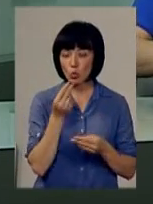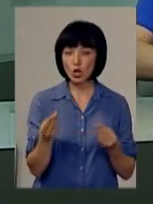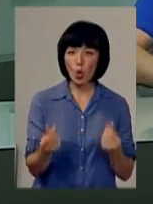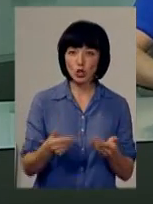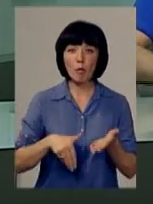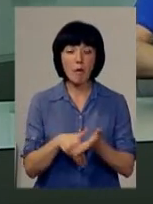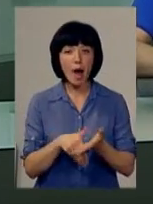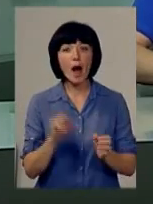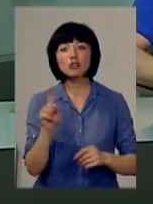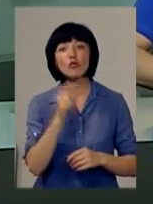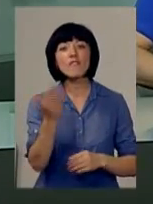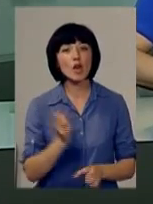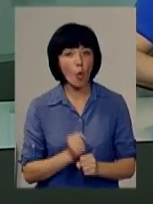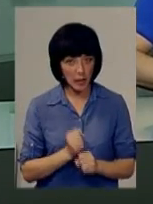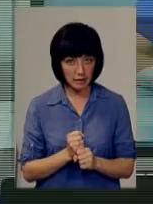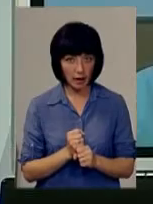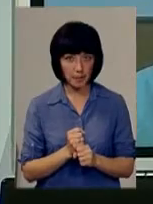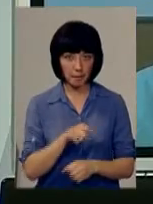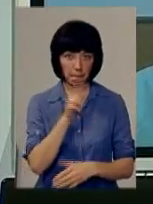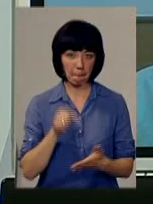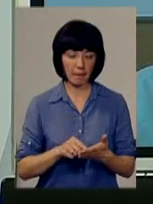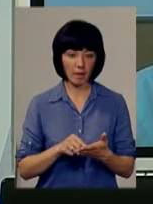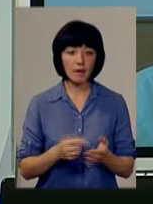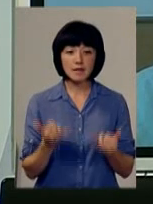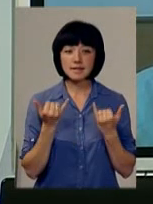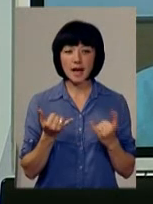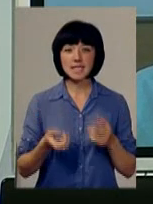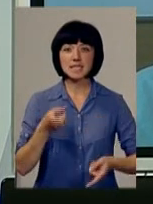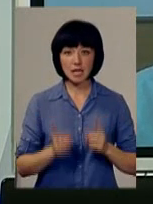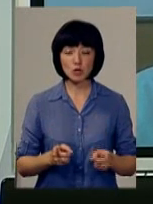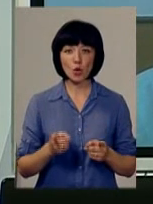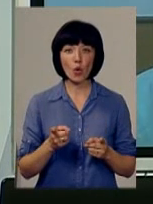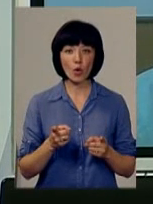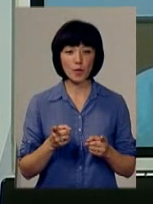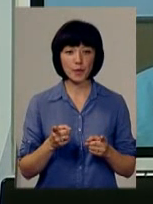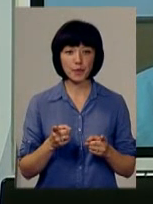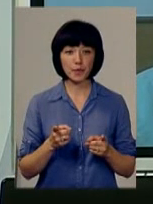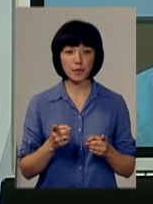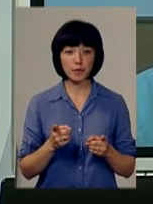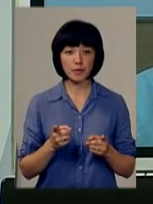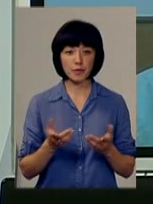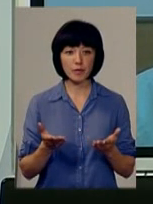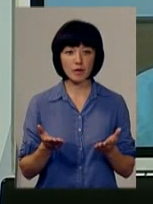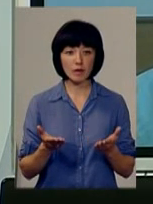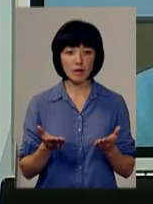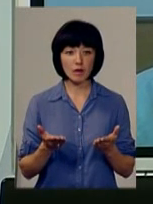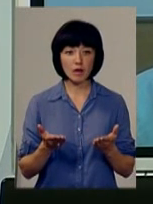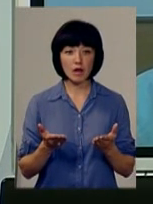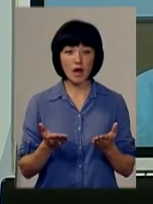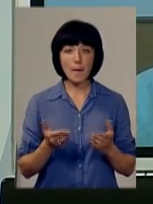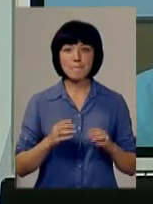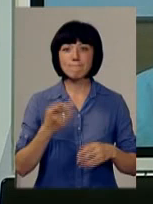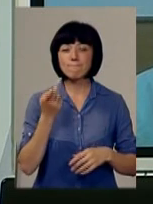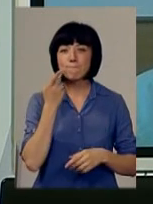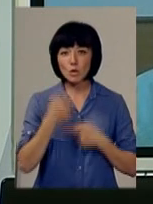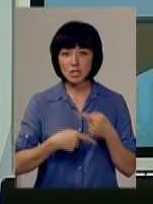гроші, допомагаємо, а що ви робите? Дивіться, зараз ми дійсно постійно намагаємося